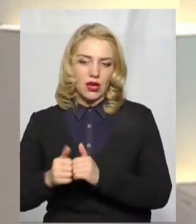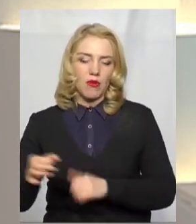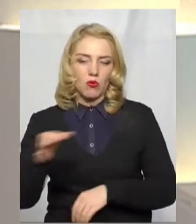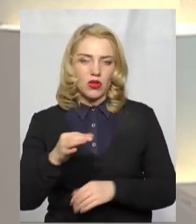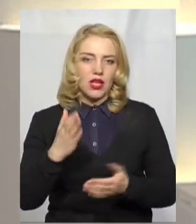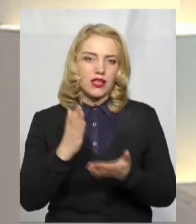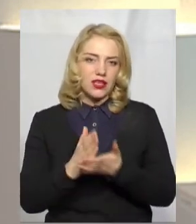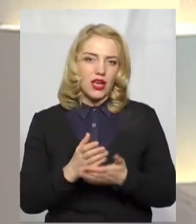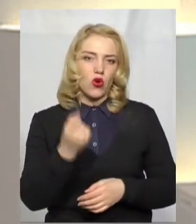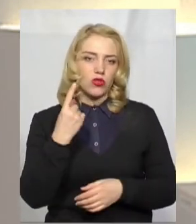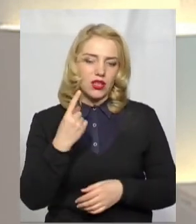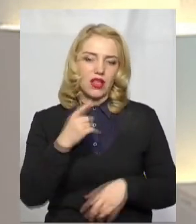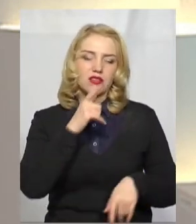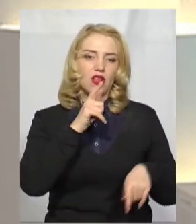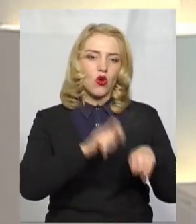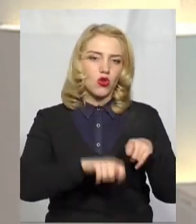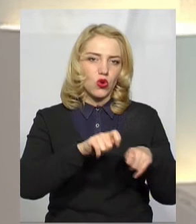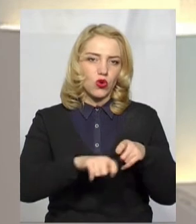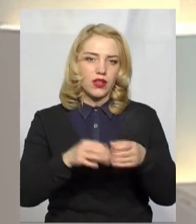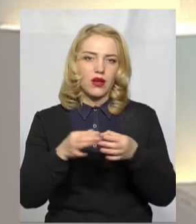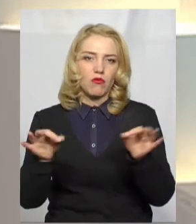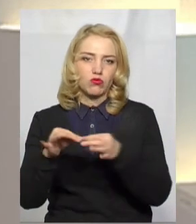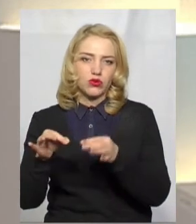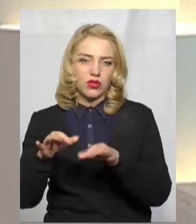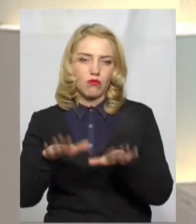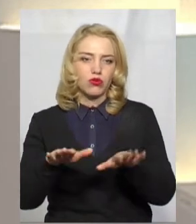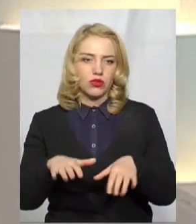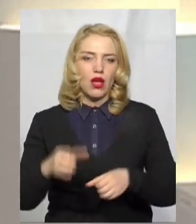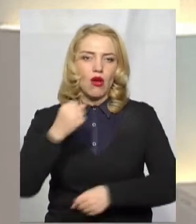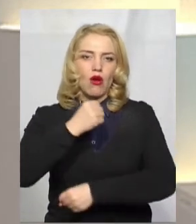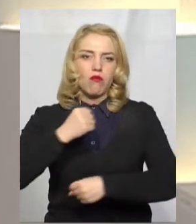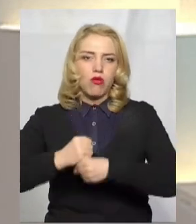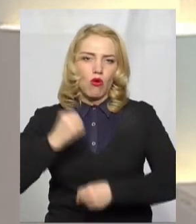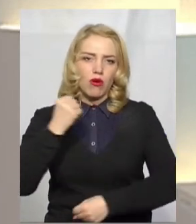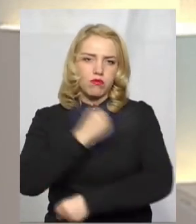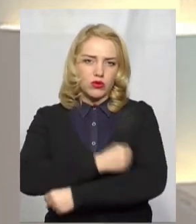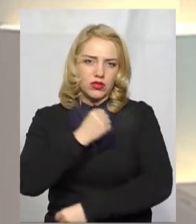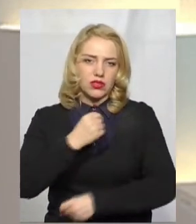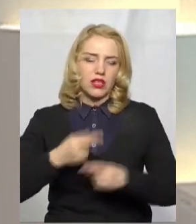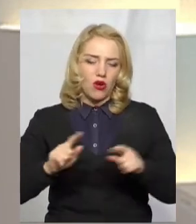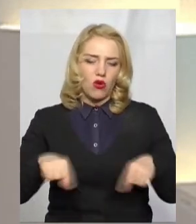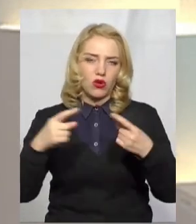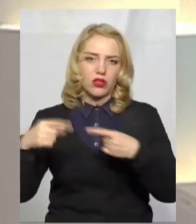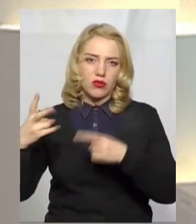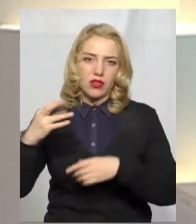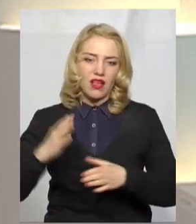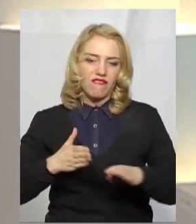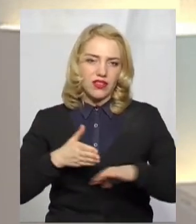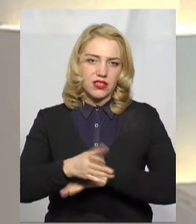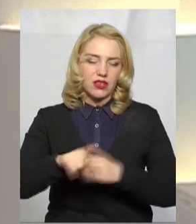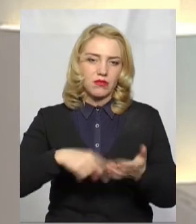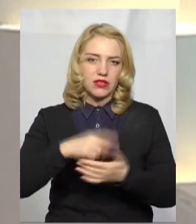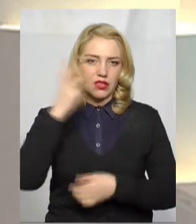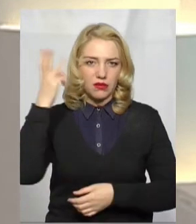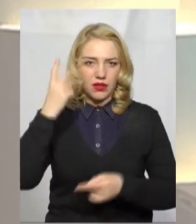це інформували в обласній державній адміністрації. А сьогодні блокпости організовують на в'їздах до Хмельницького. Це рішення